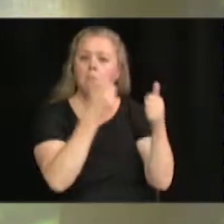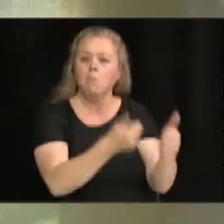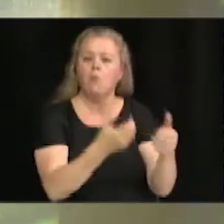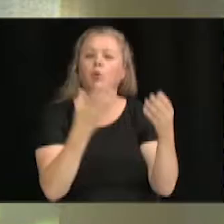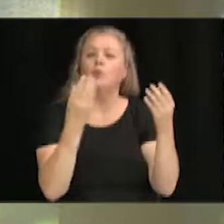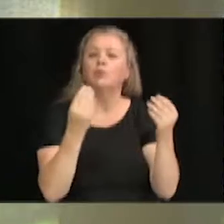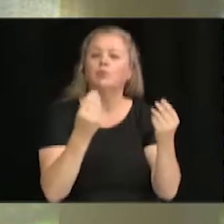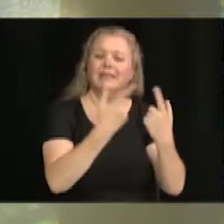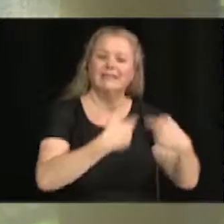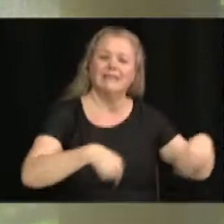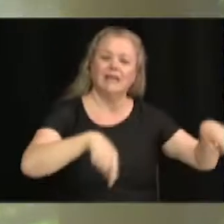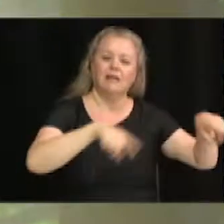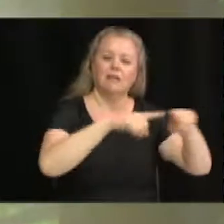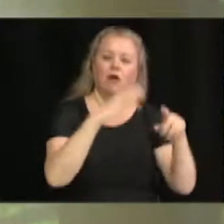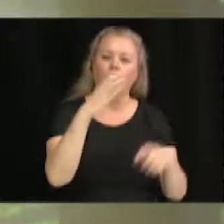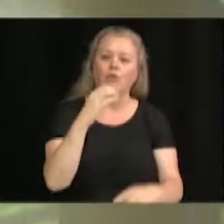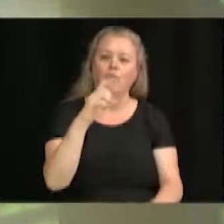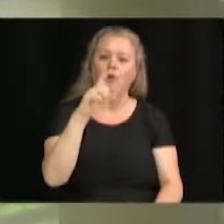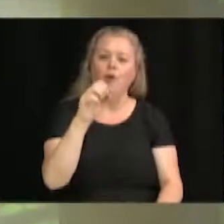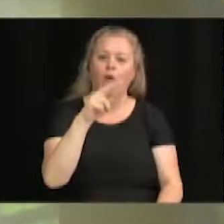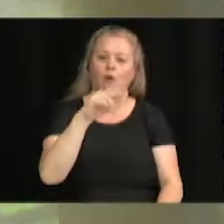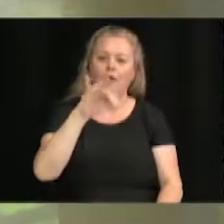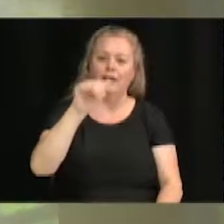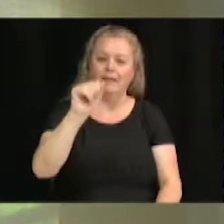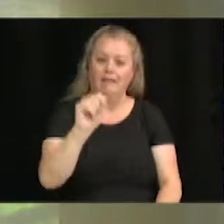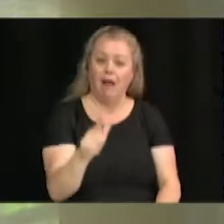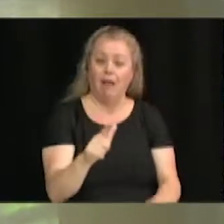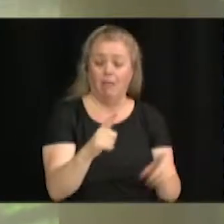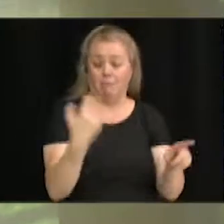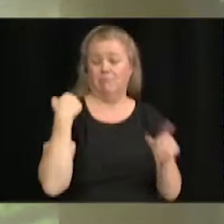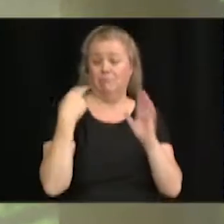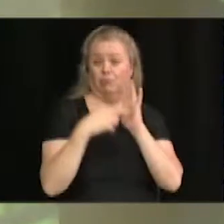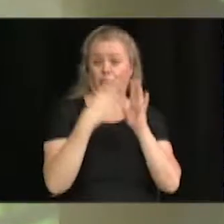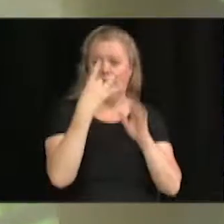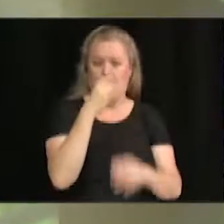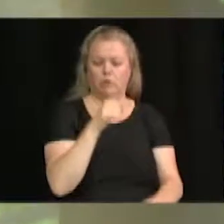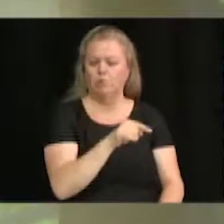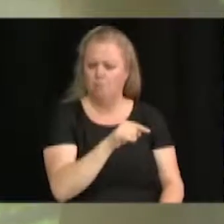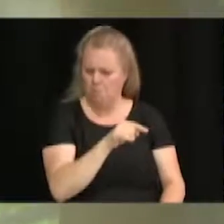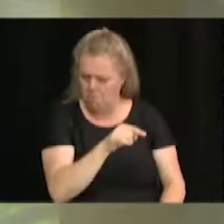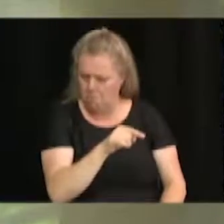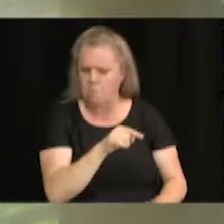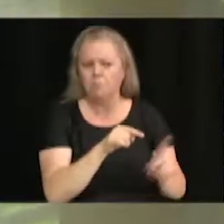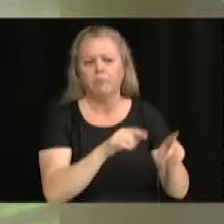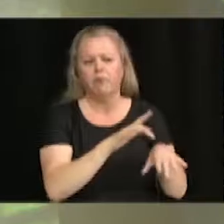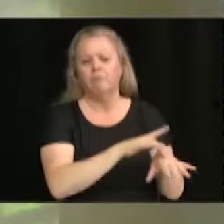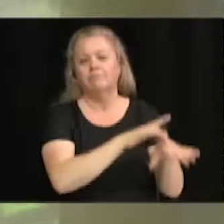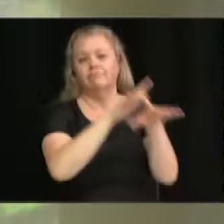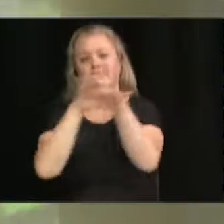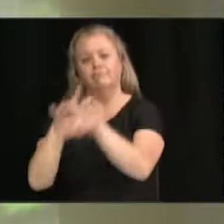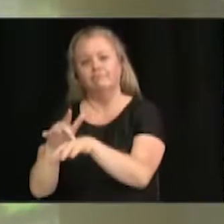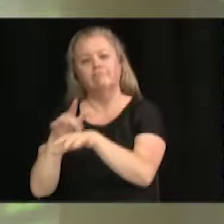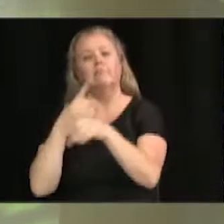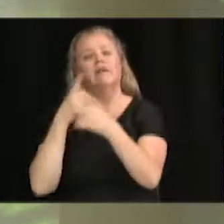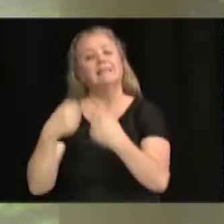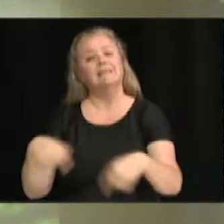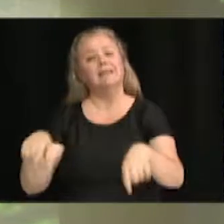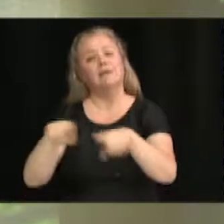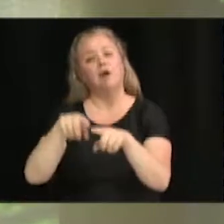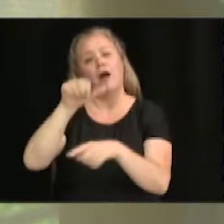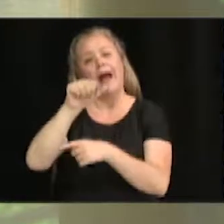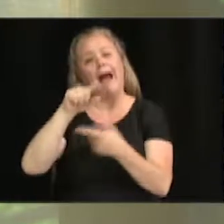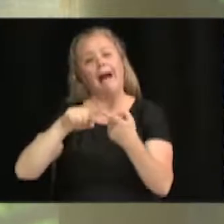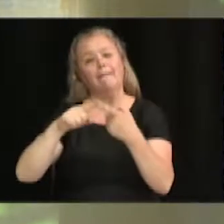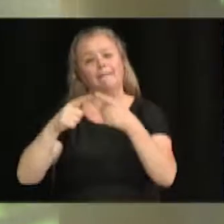colonial en 2018. Eh bien, nous relançons un autre projet pilote, cette fois dans le secteur Amitié. Alors,